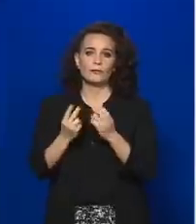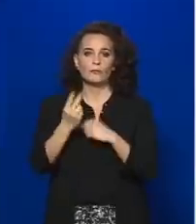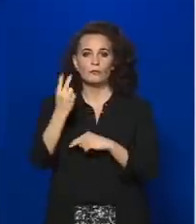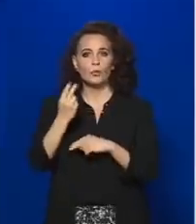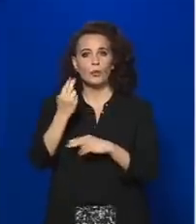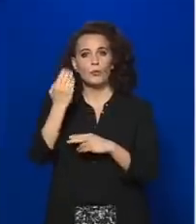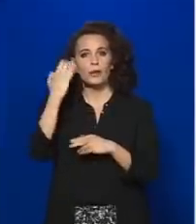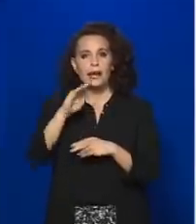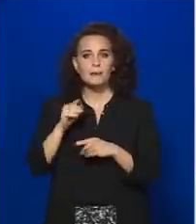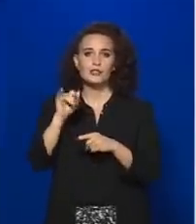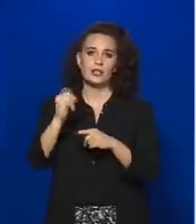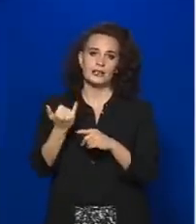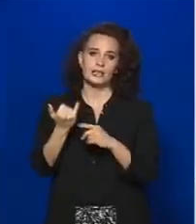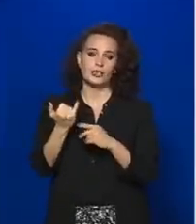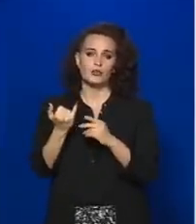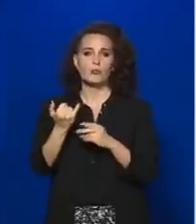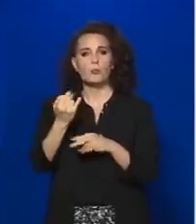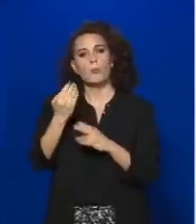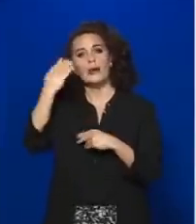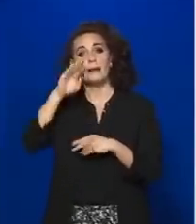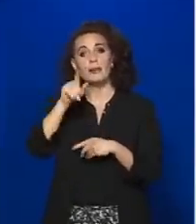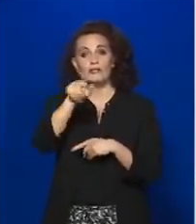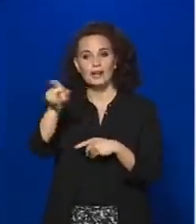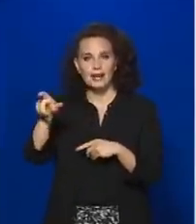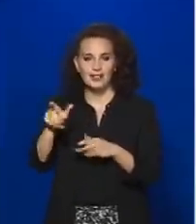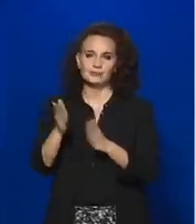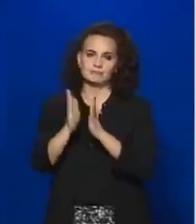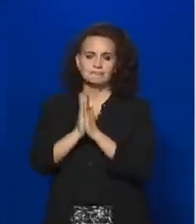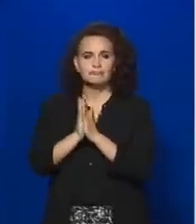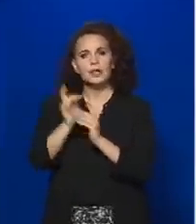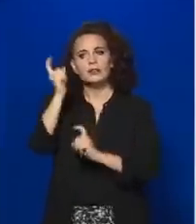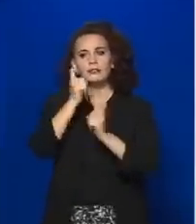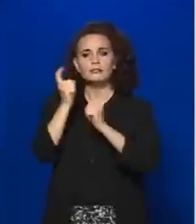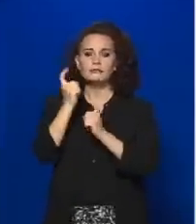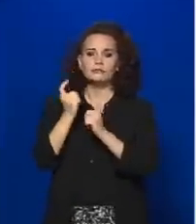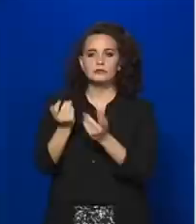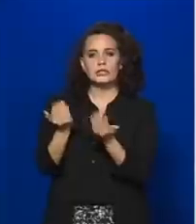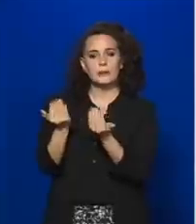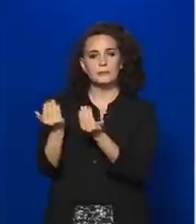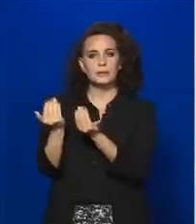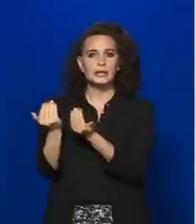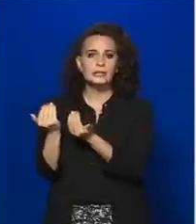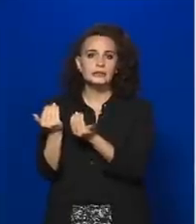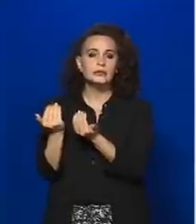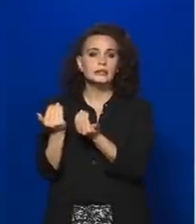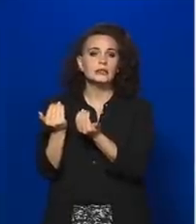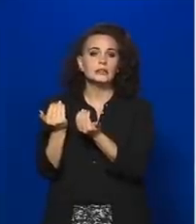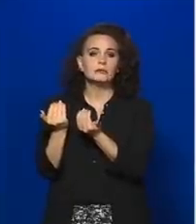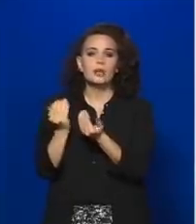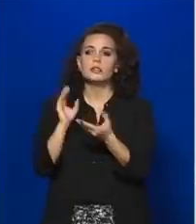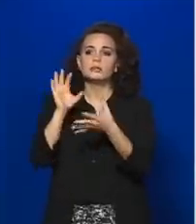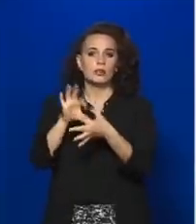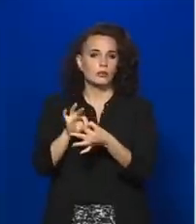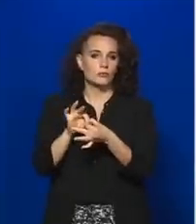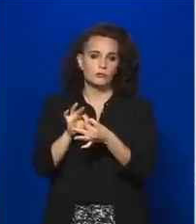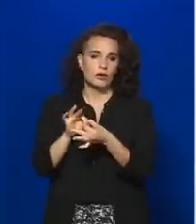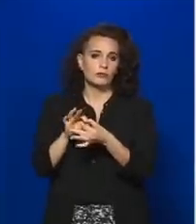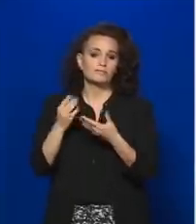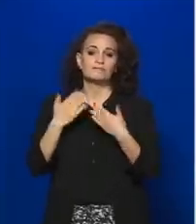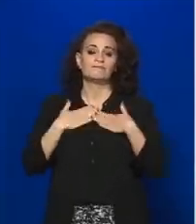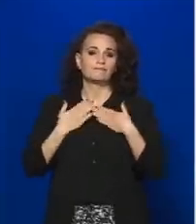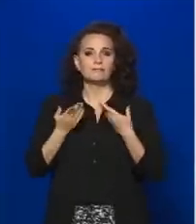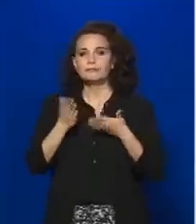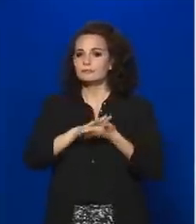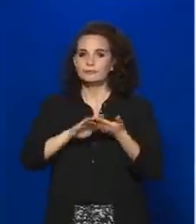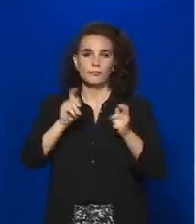polgármestereket, hogy legyenek kedvesek véleményt nyilvánítani azzal kapcsolatosan, hogy milyen döntést hozzon a